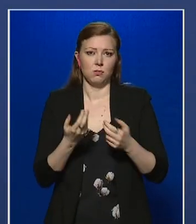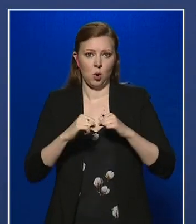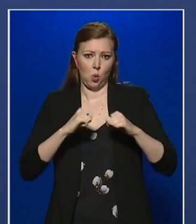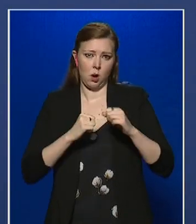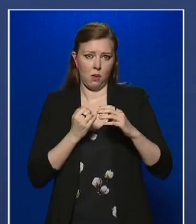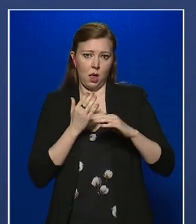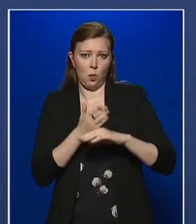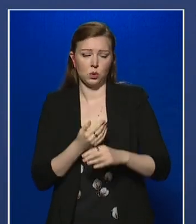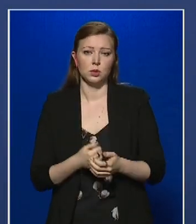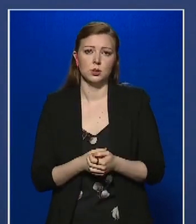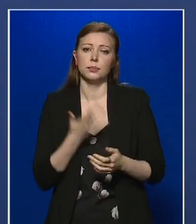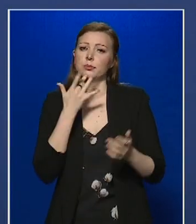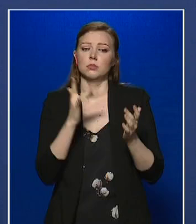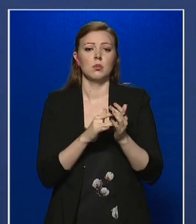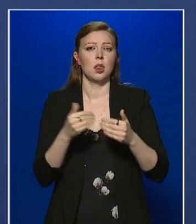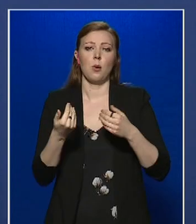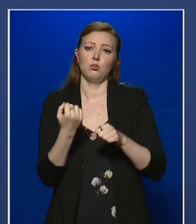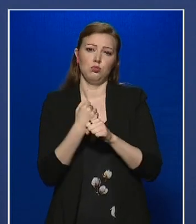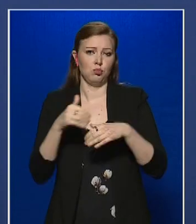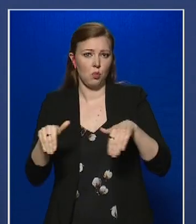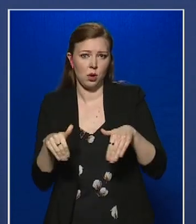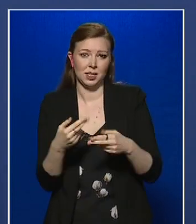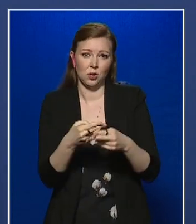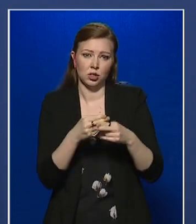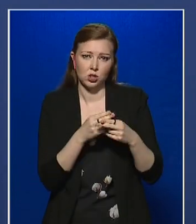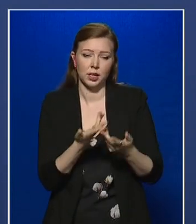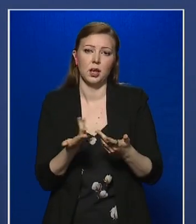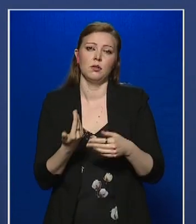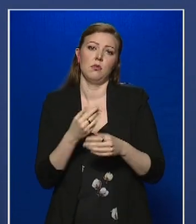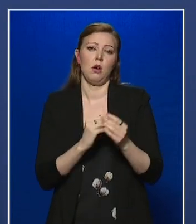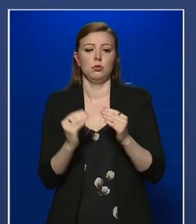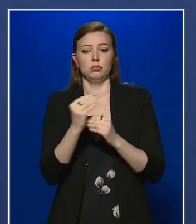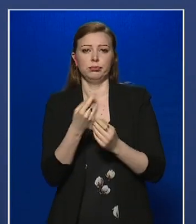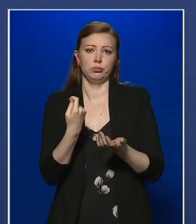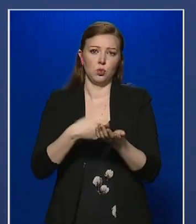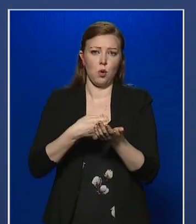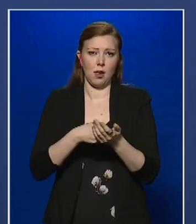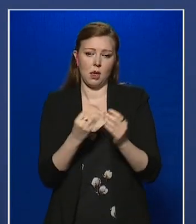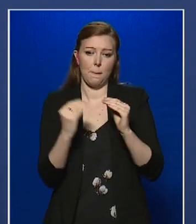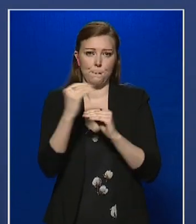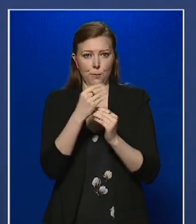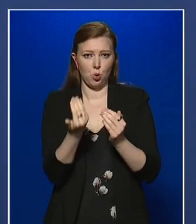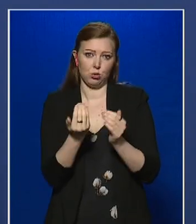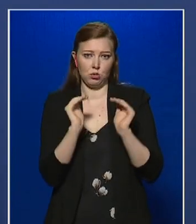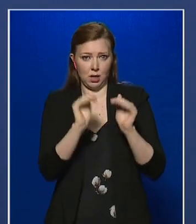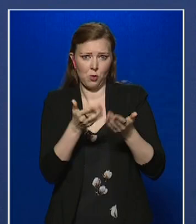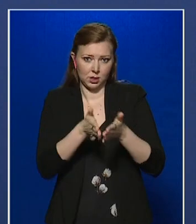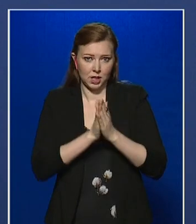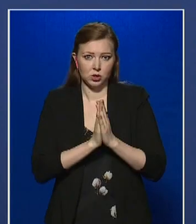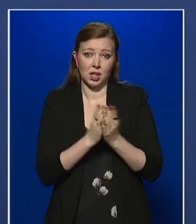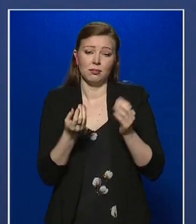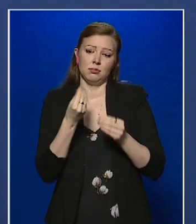kormányhoz. Például munkanélküliségéért, vagy jövedelempótló támogatásért, azért, mert